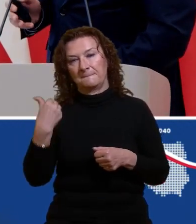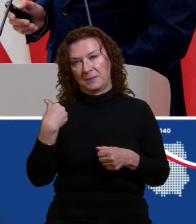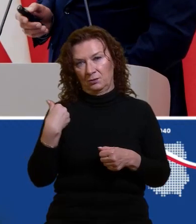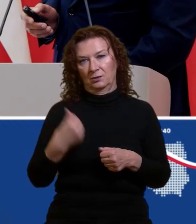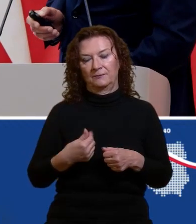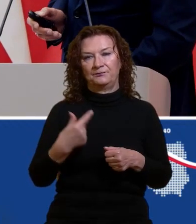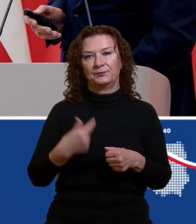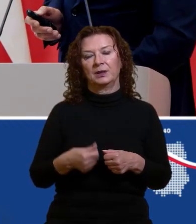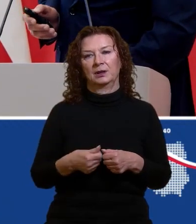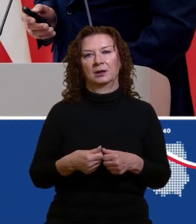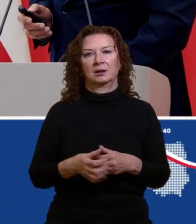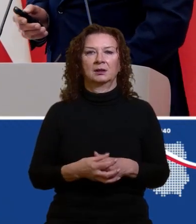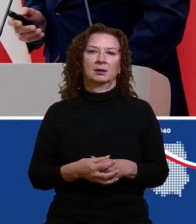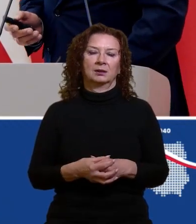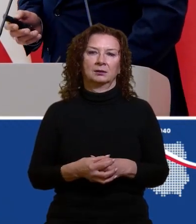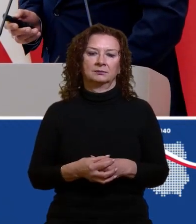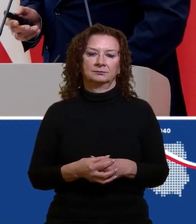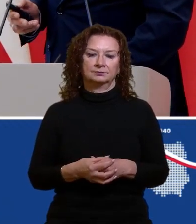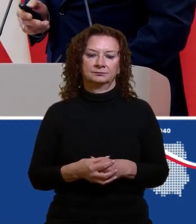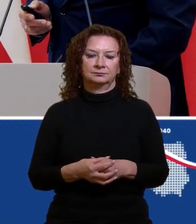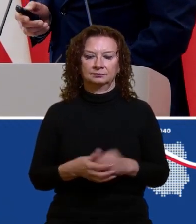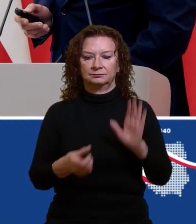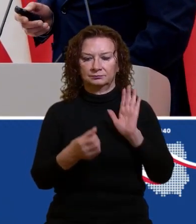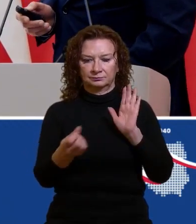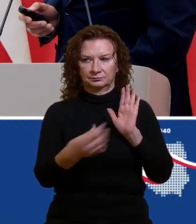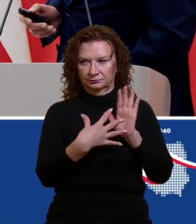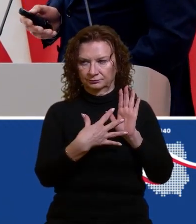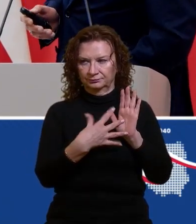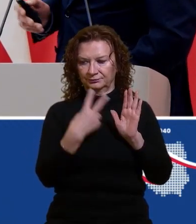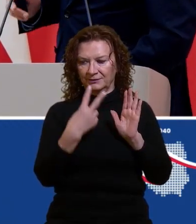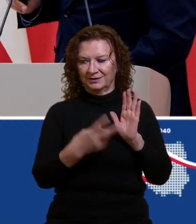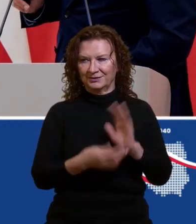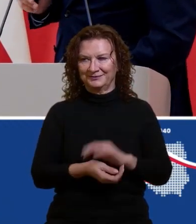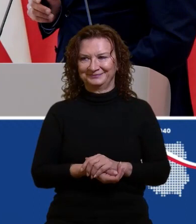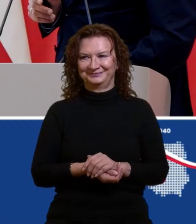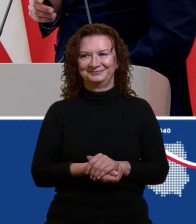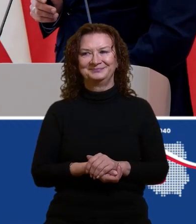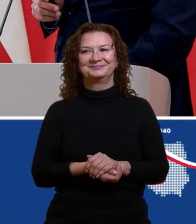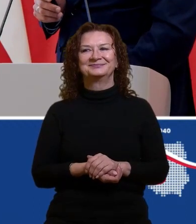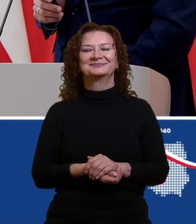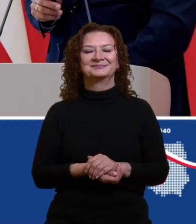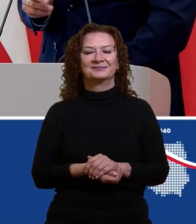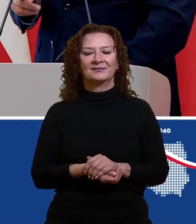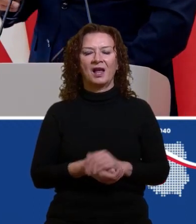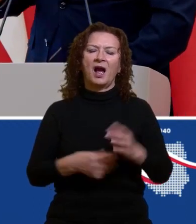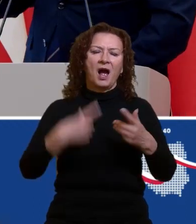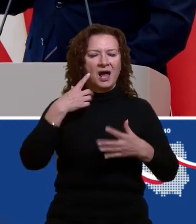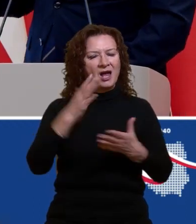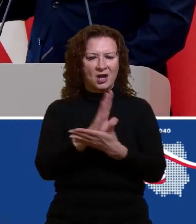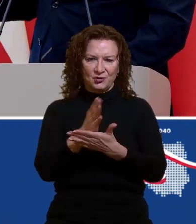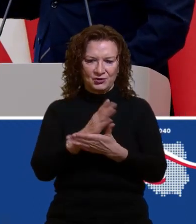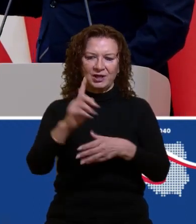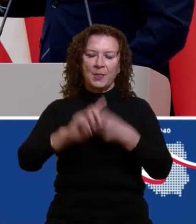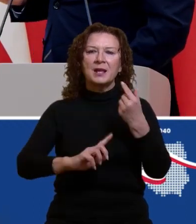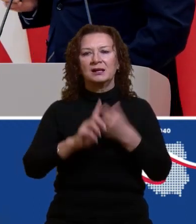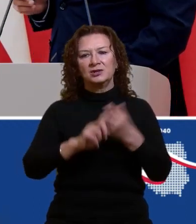Na tym slajdzie widać, że jeśli chodzi o przeciętną liczbę dzieci na